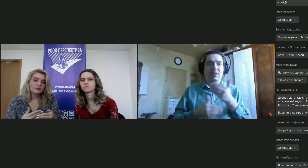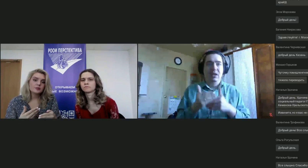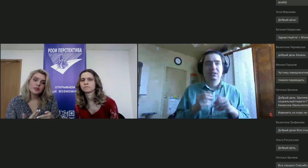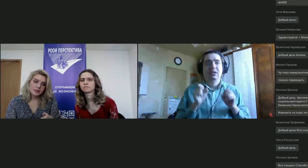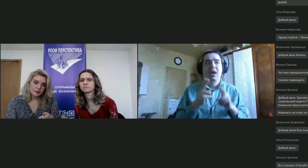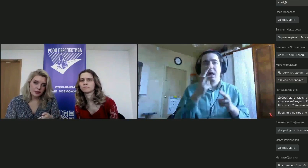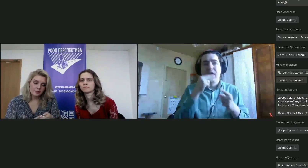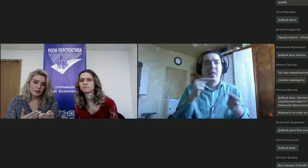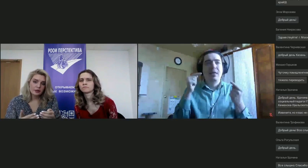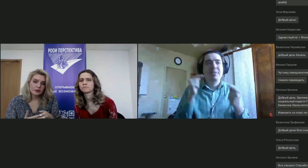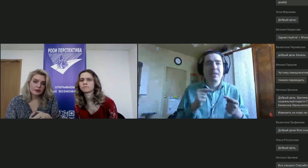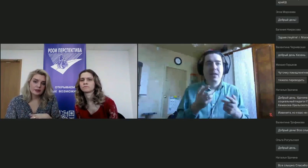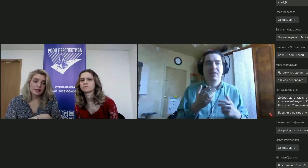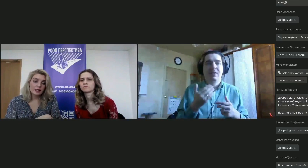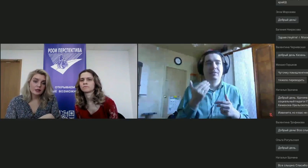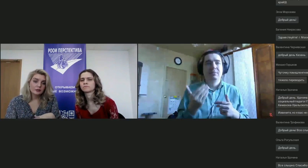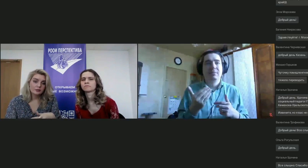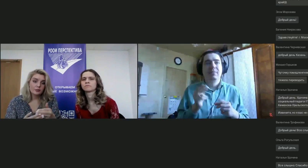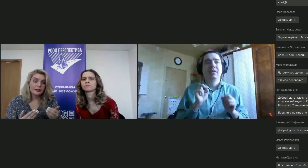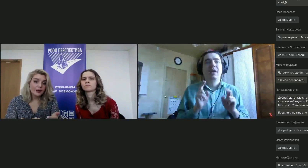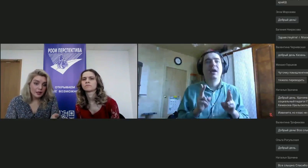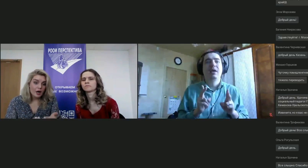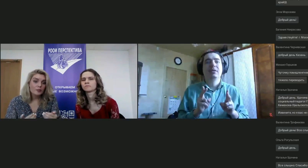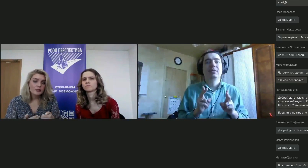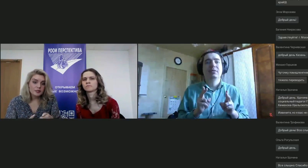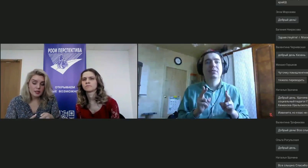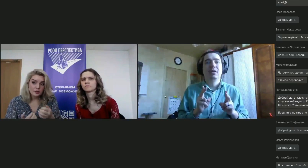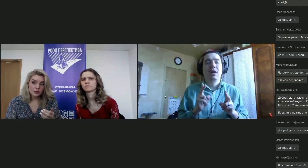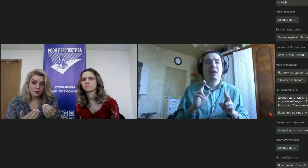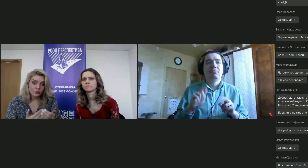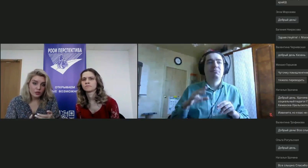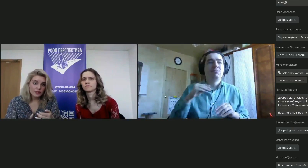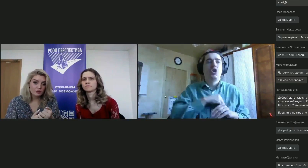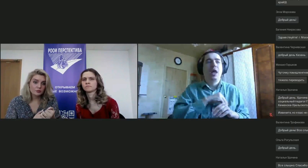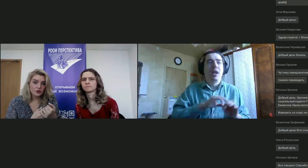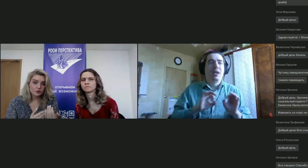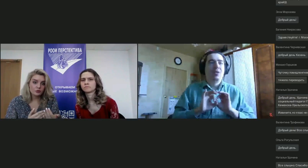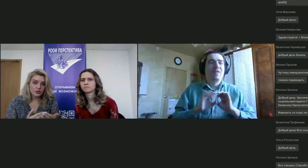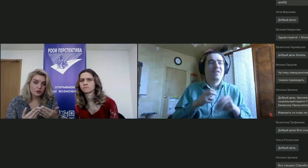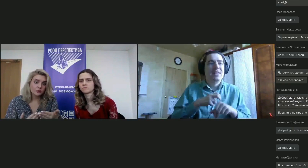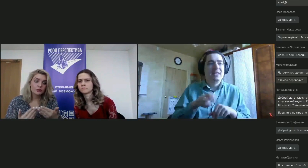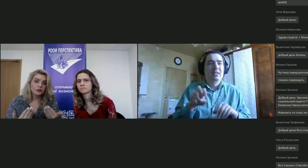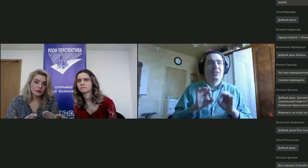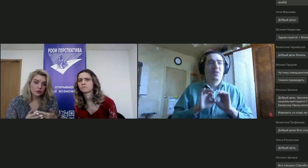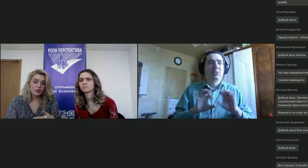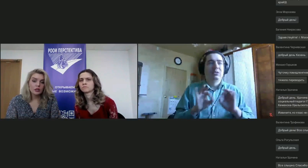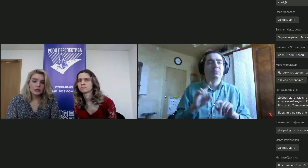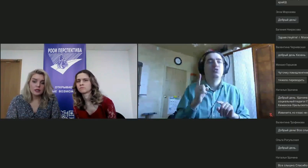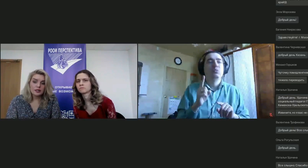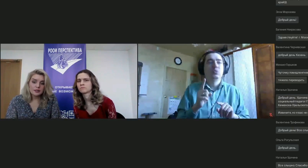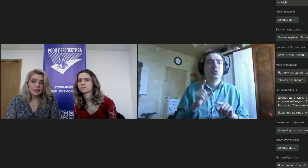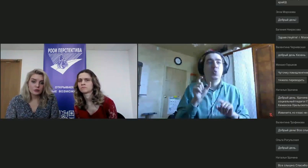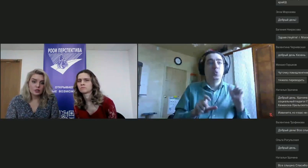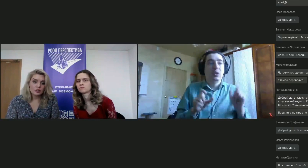адаптировать быт семьи, как банально объяснять людям на улице, почему ваш ребенок не такой.